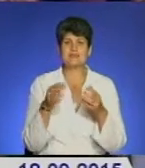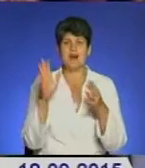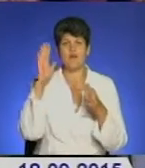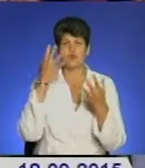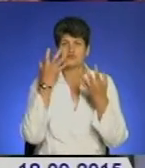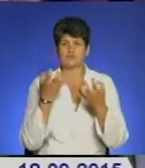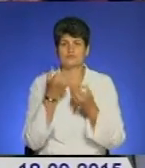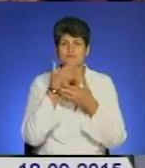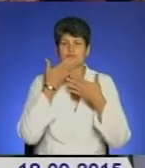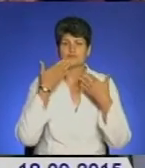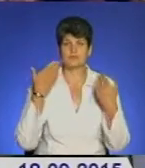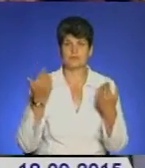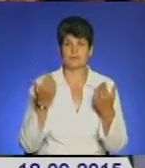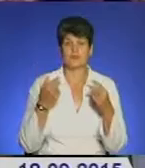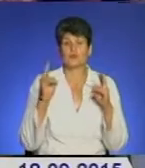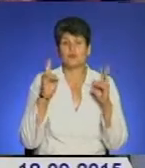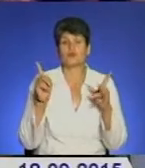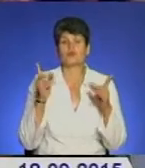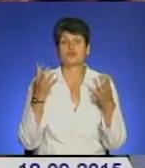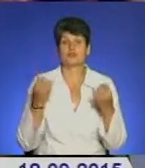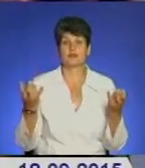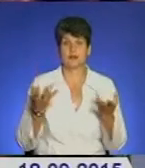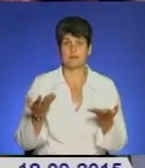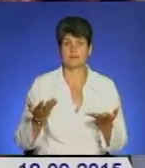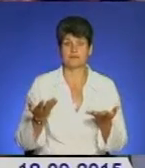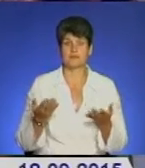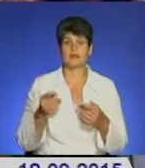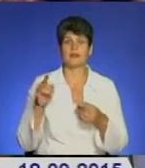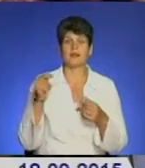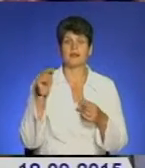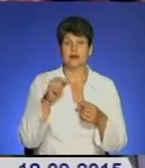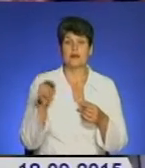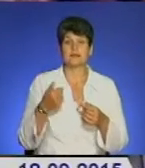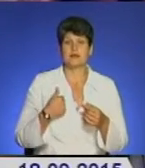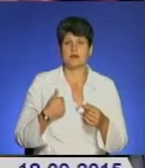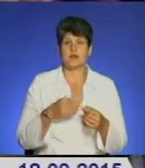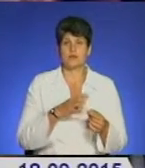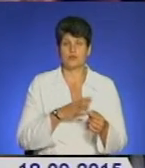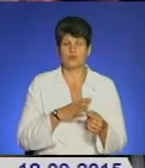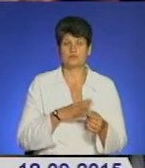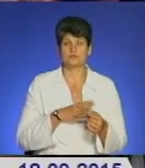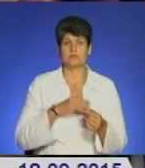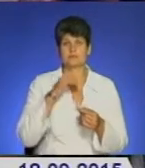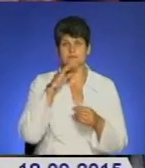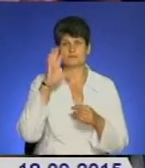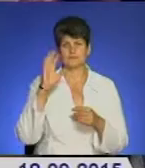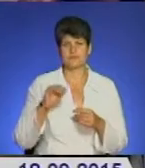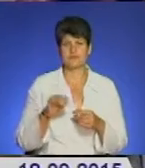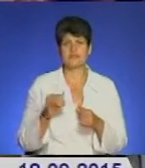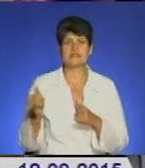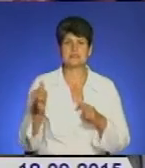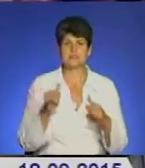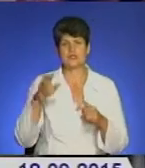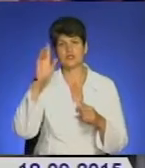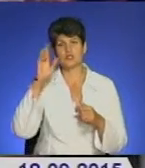тягнуло. Не знаю, що ще треба так. Там, де я був, більш-менш цього вистачалося. Це забезпечують